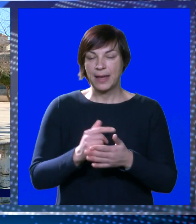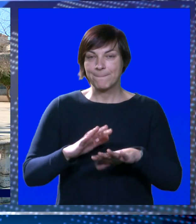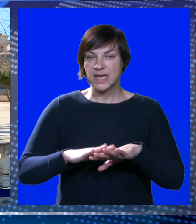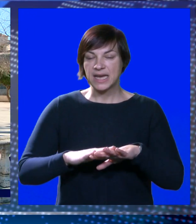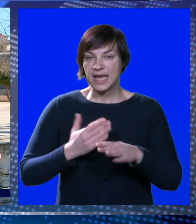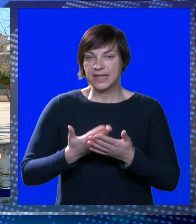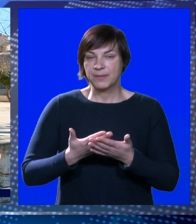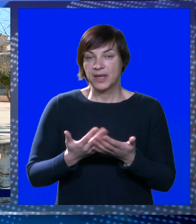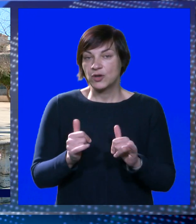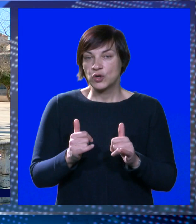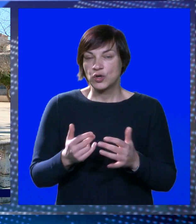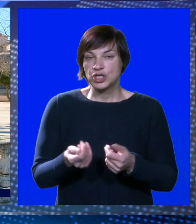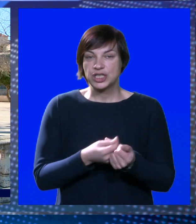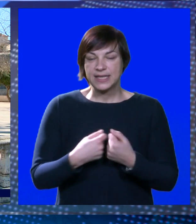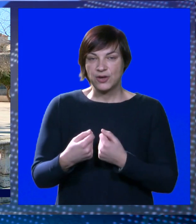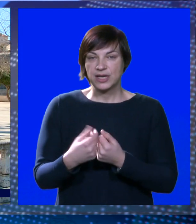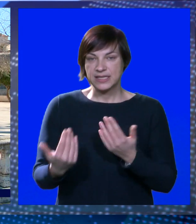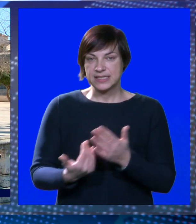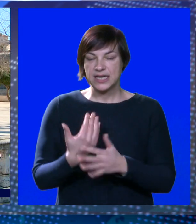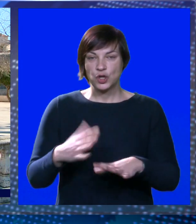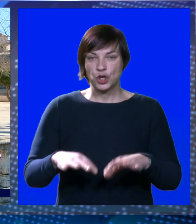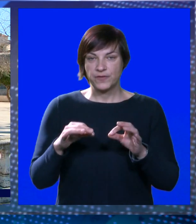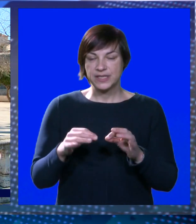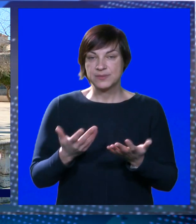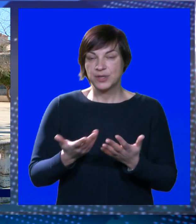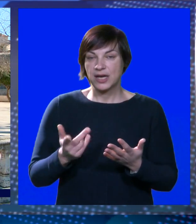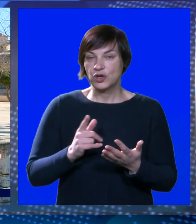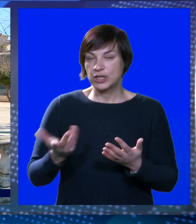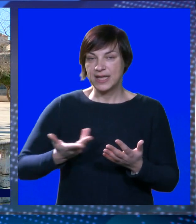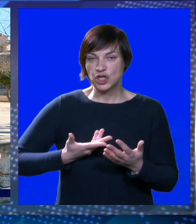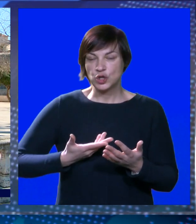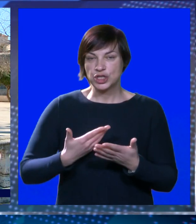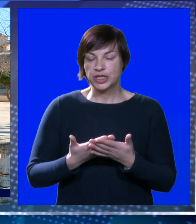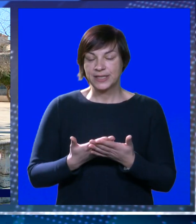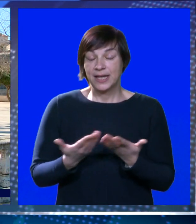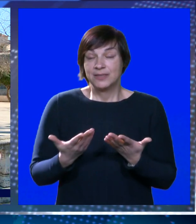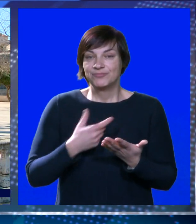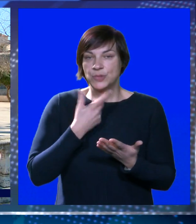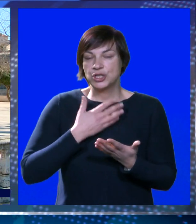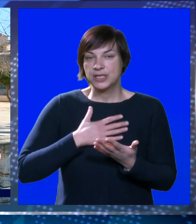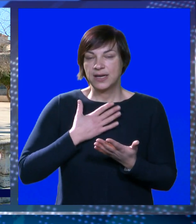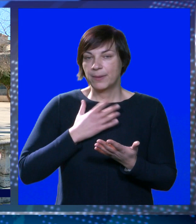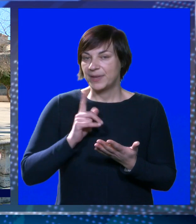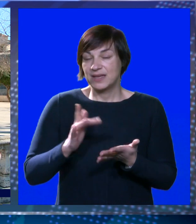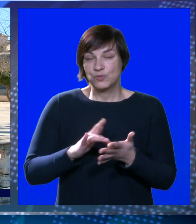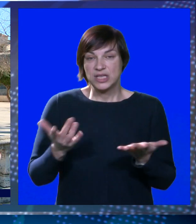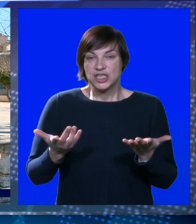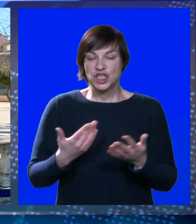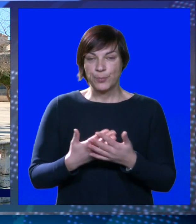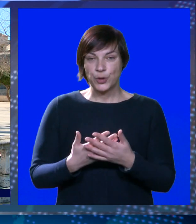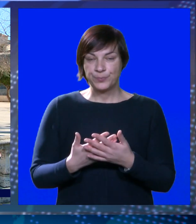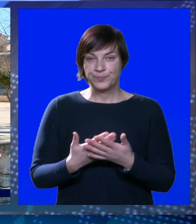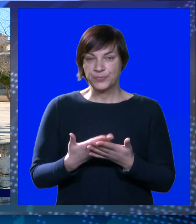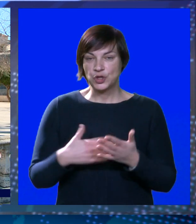na njima, ako hoće, doporganiziraju nove izbore. Ako do njih ne dođe, a bože dragi, mi na to ne možemo utjeca.